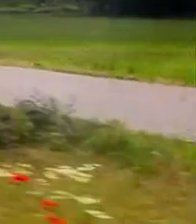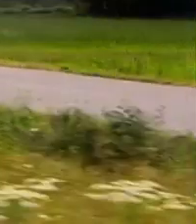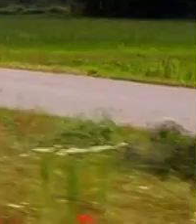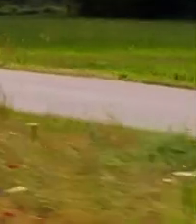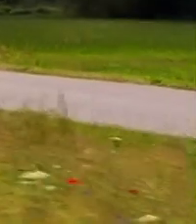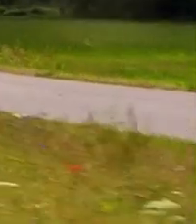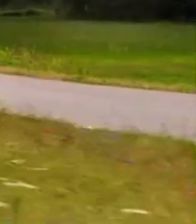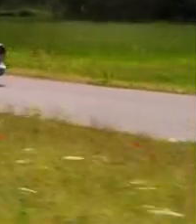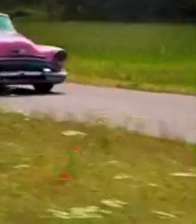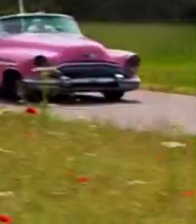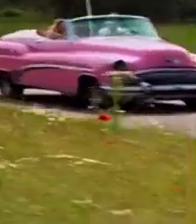Dziękuje za oglądanie.